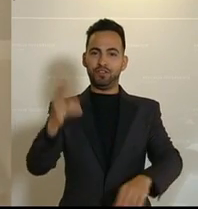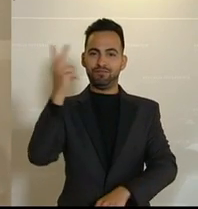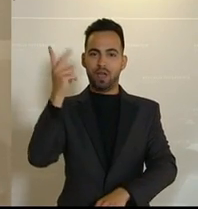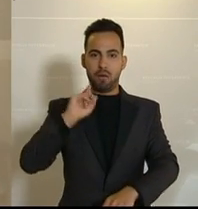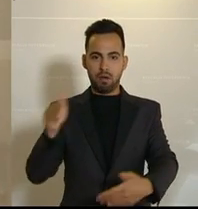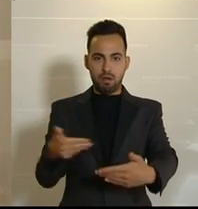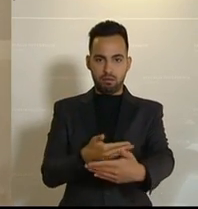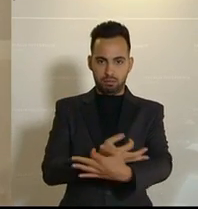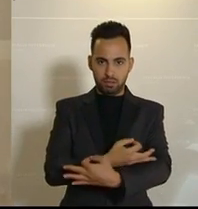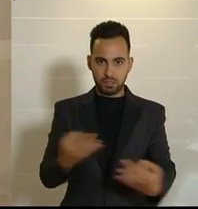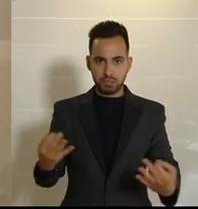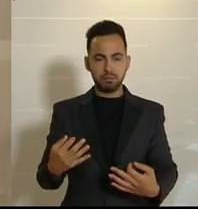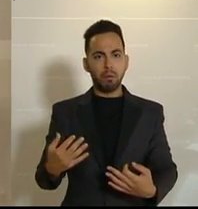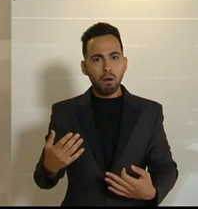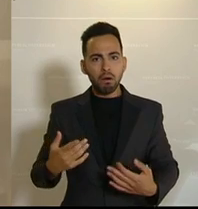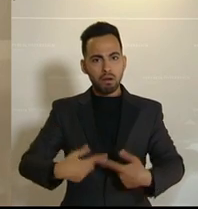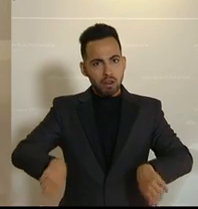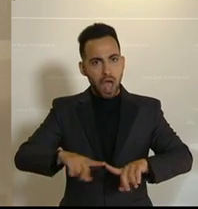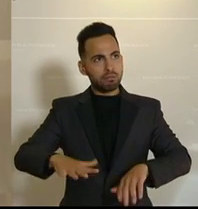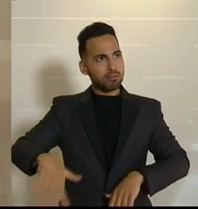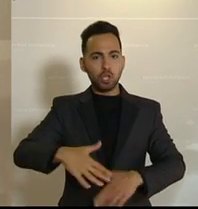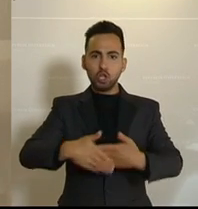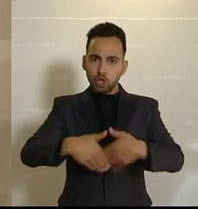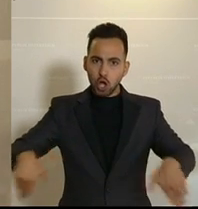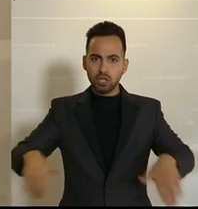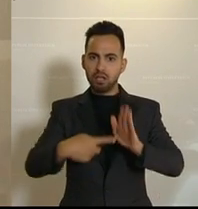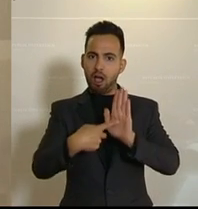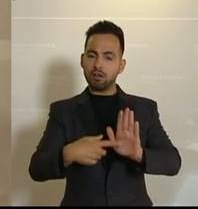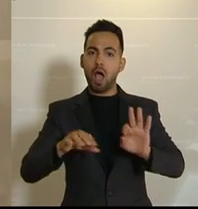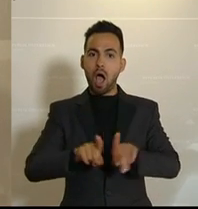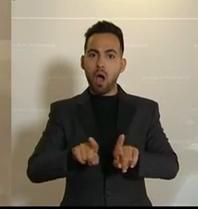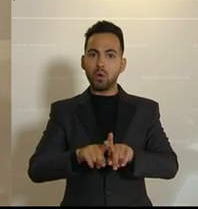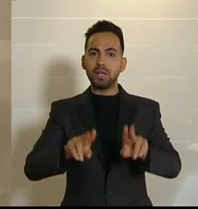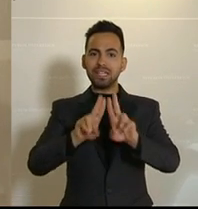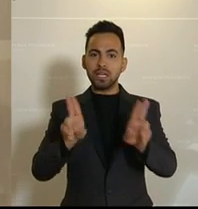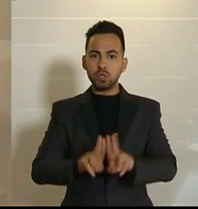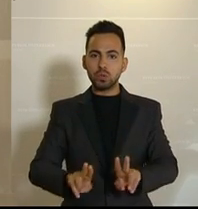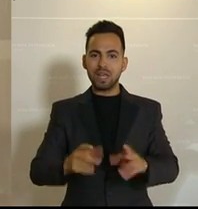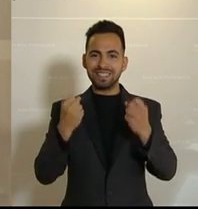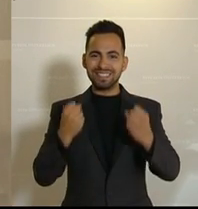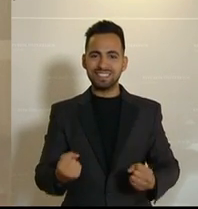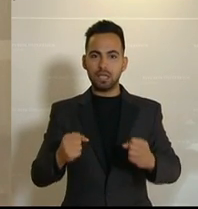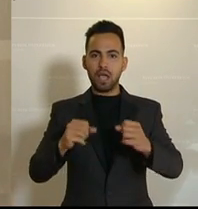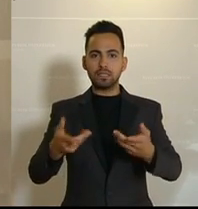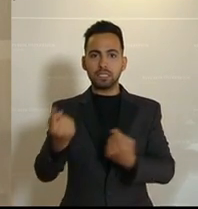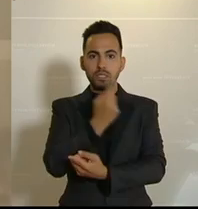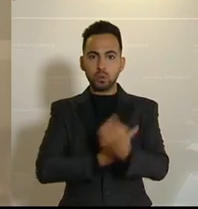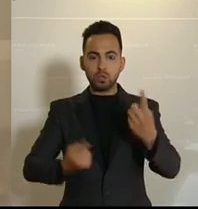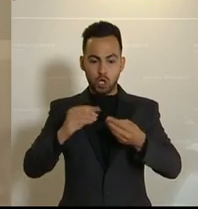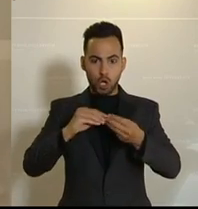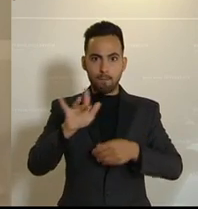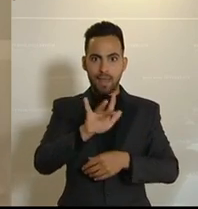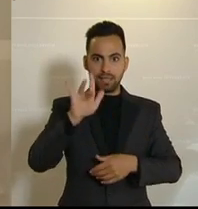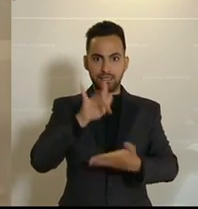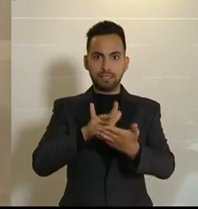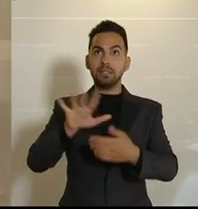immerwährenden Neutralität bekannt hat und aufgrund der komplexen internationalen Sicherheitslage ist das zusehends ein